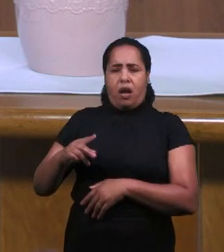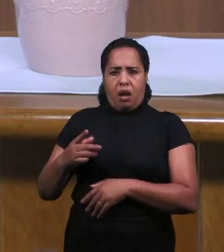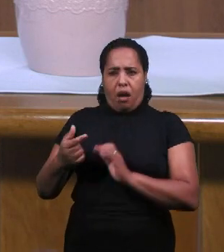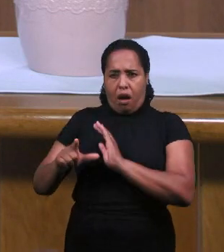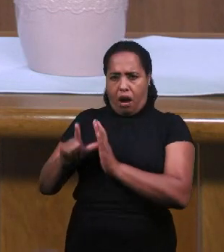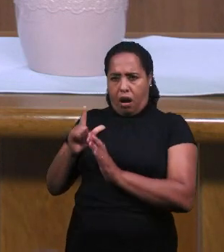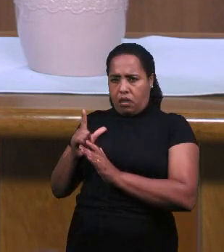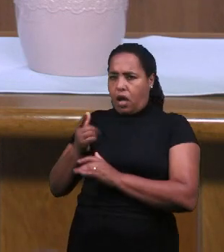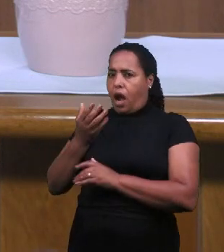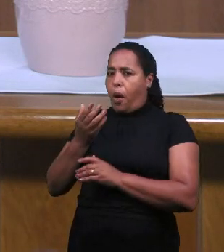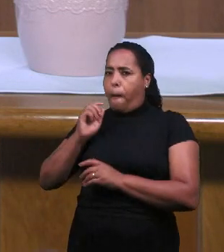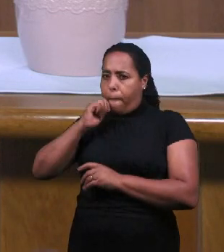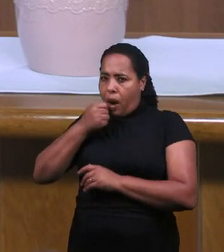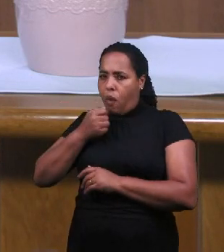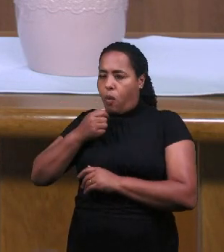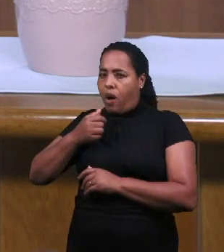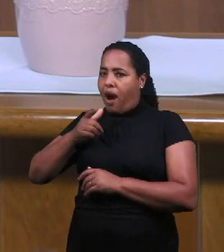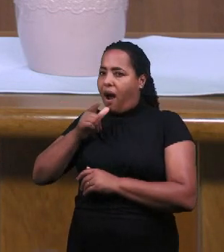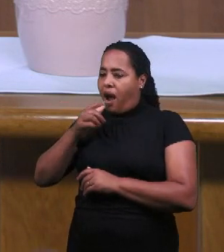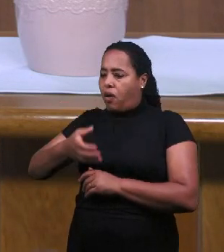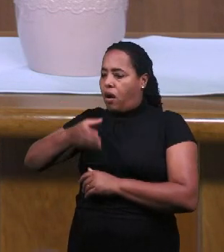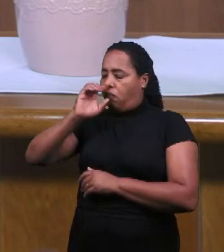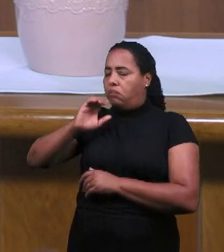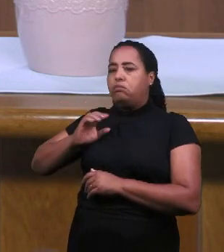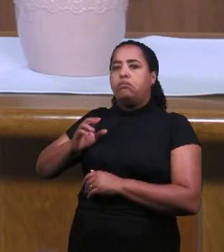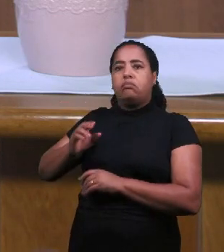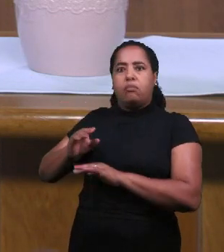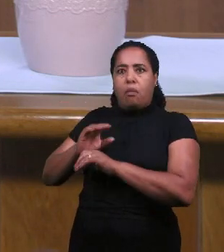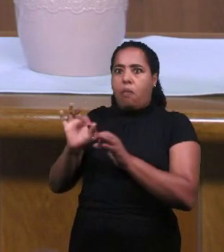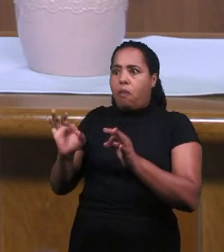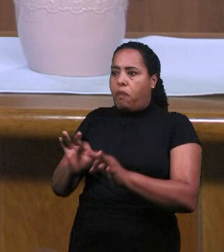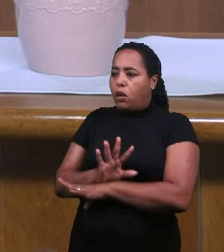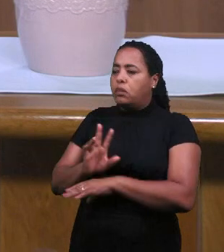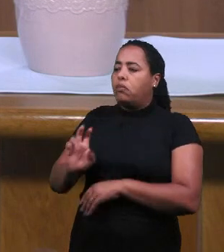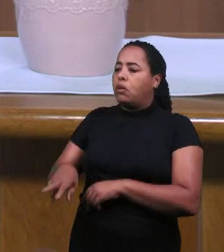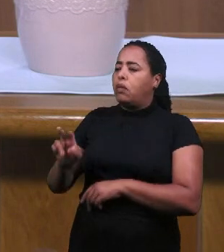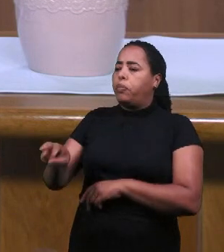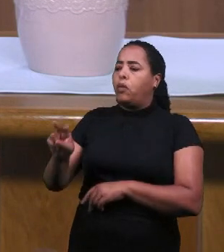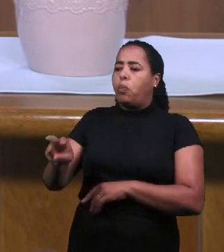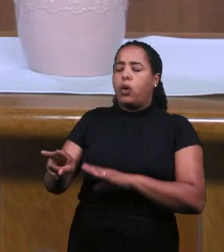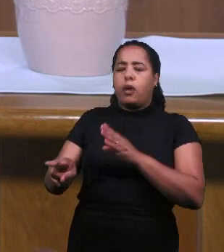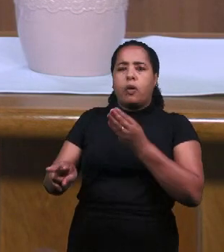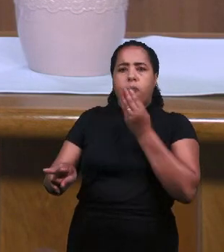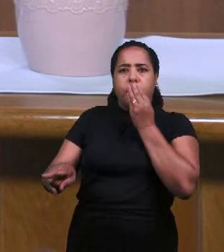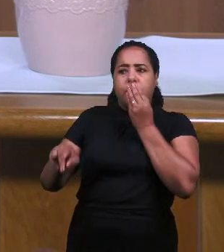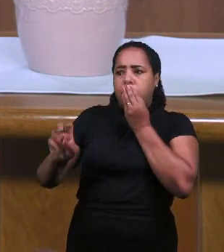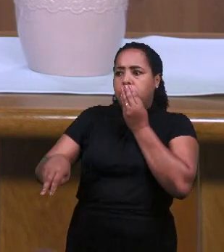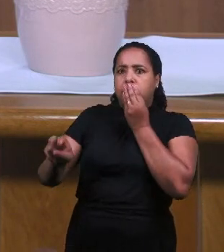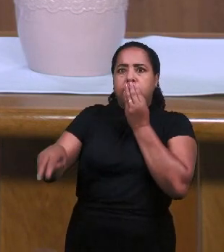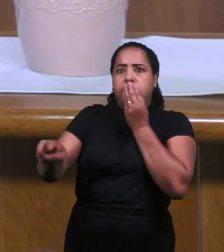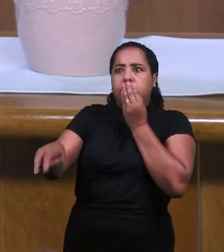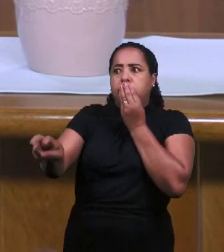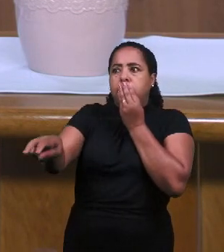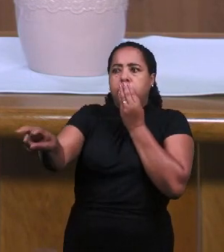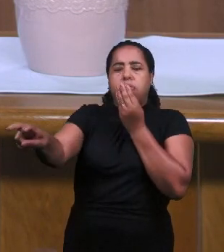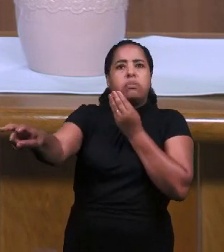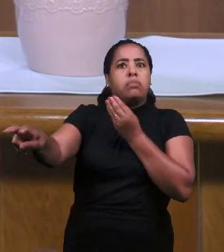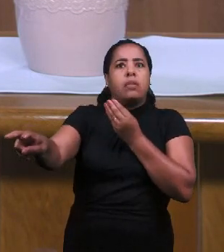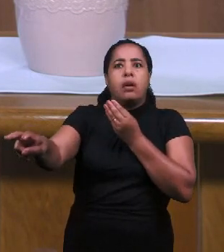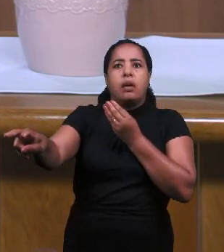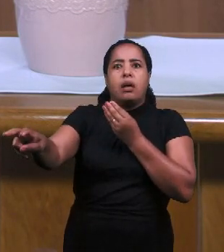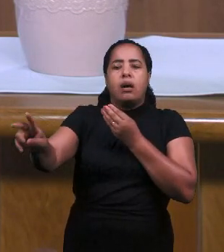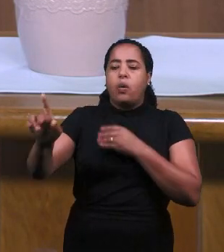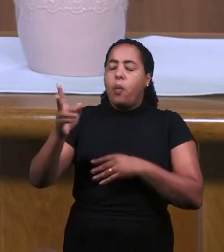Интересно Он Шел Эти Дни Не Ев Не Пив